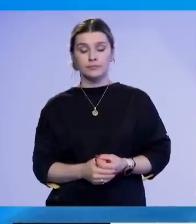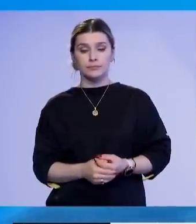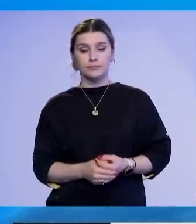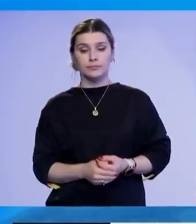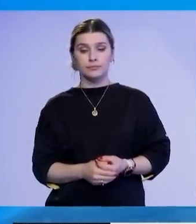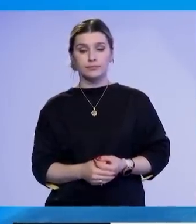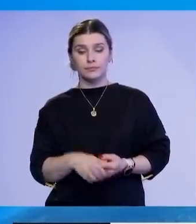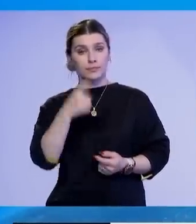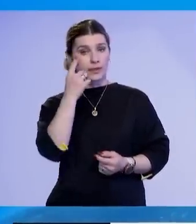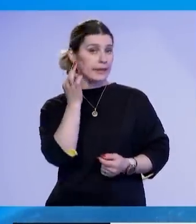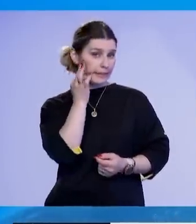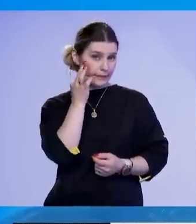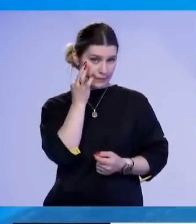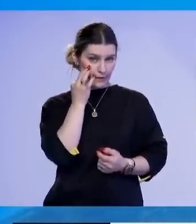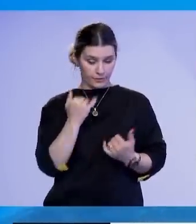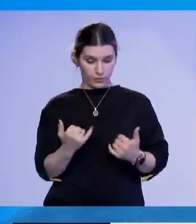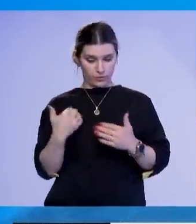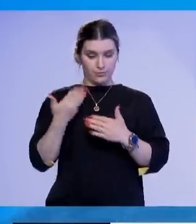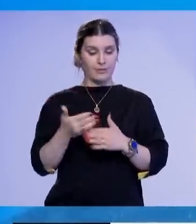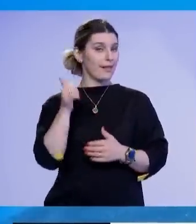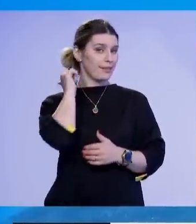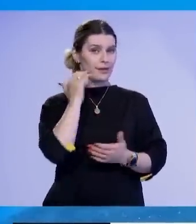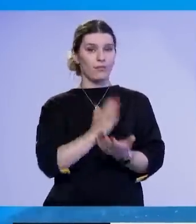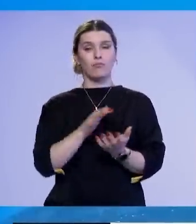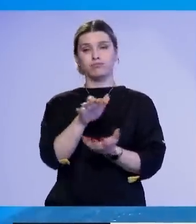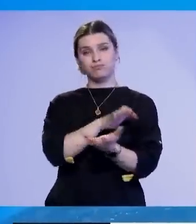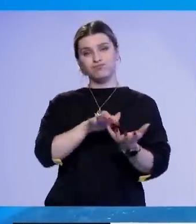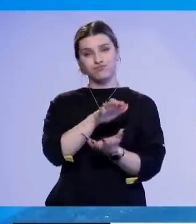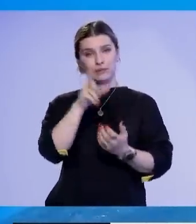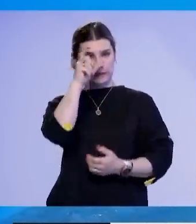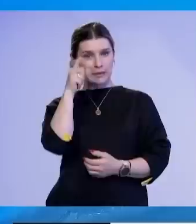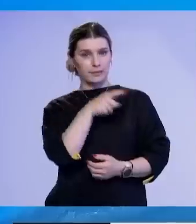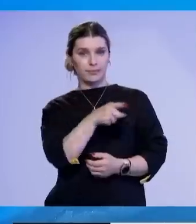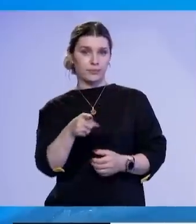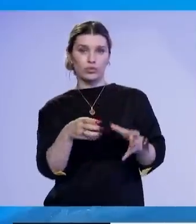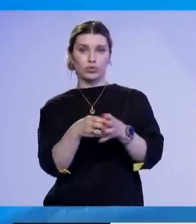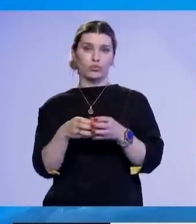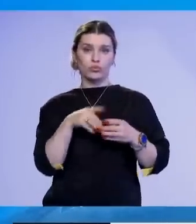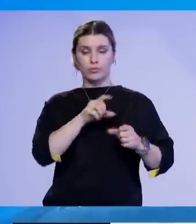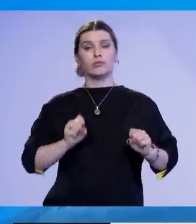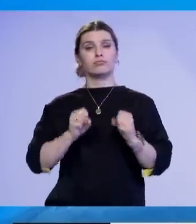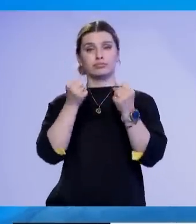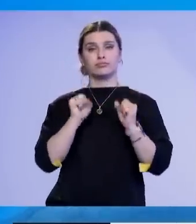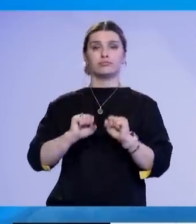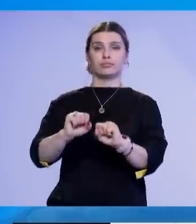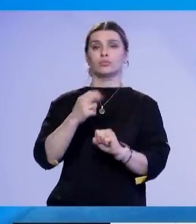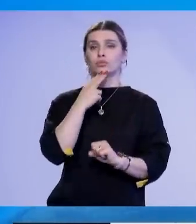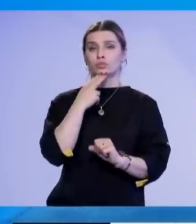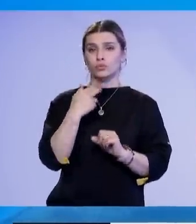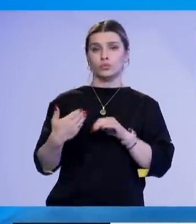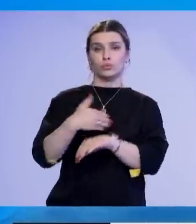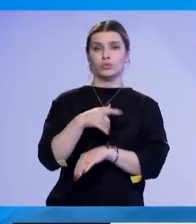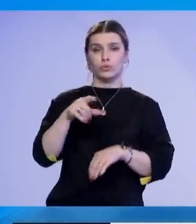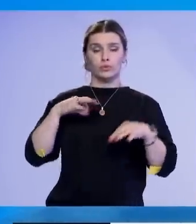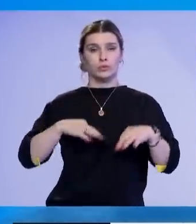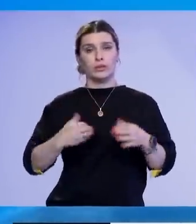Një dit pas tensioneve të kryuara në veri të vendit nga grupe të serbeve të cilët kundorshtonin hyrin e kryetarve të zgjedhur të tre